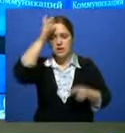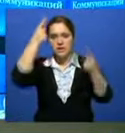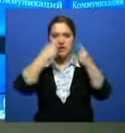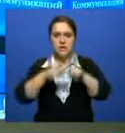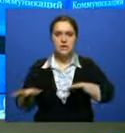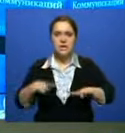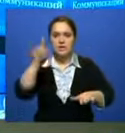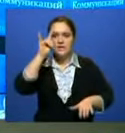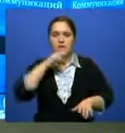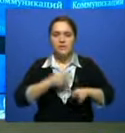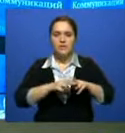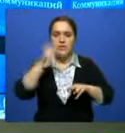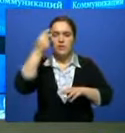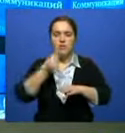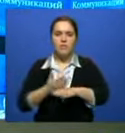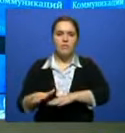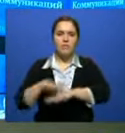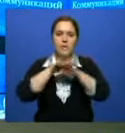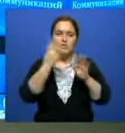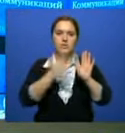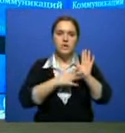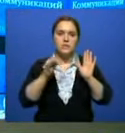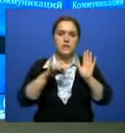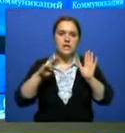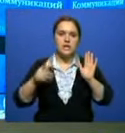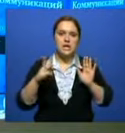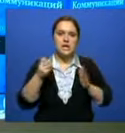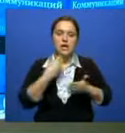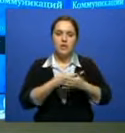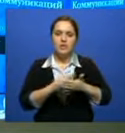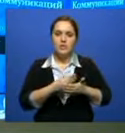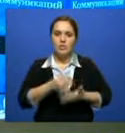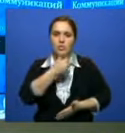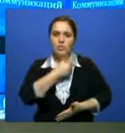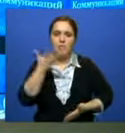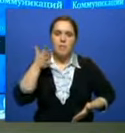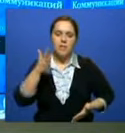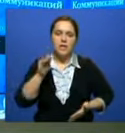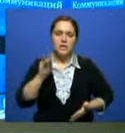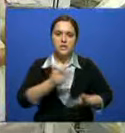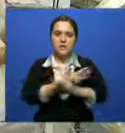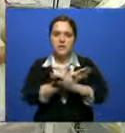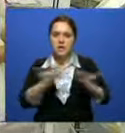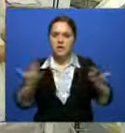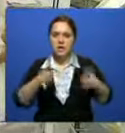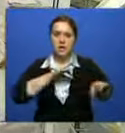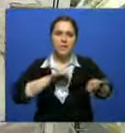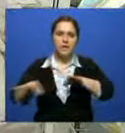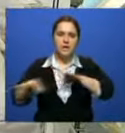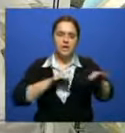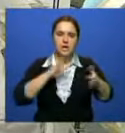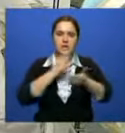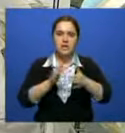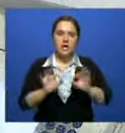-технической деятельности в Казахстане в этом году выделено 49 миллиардов тенге. На финансирование претендует около 5000 различных